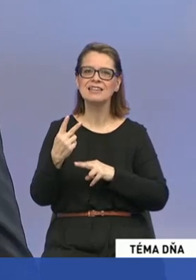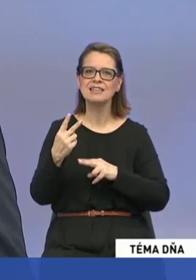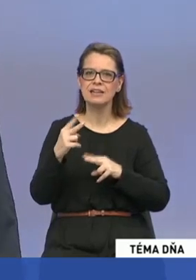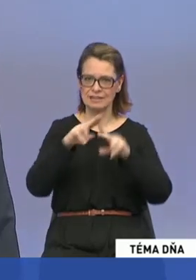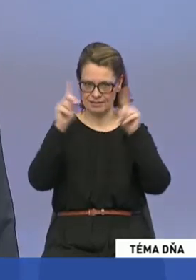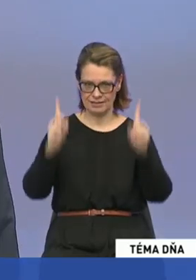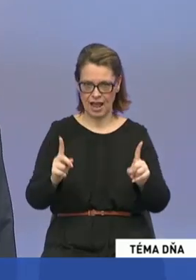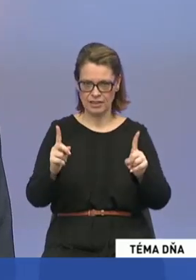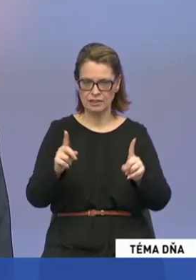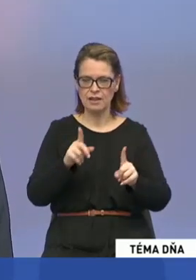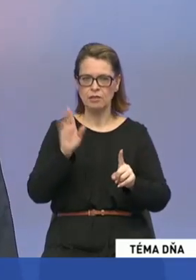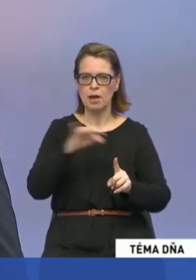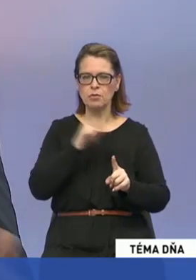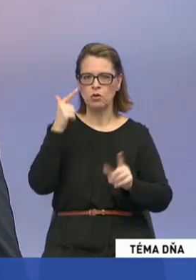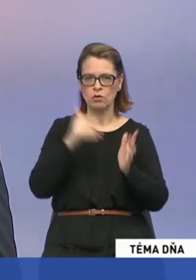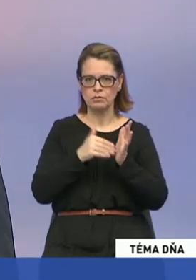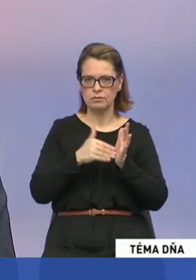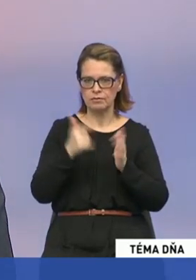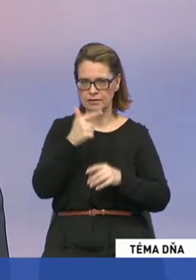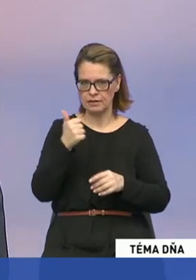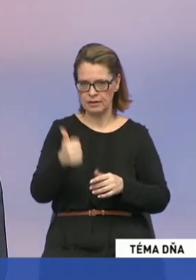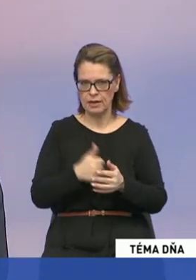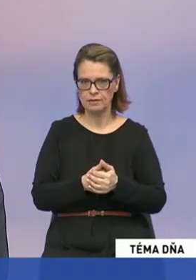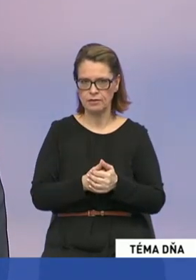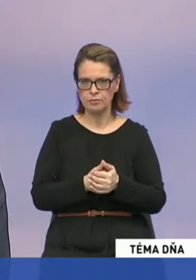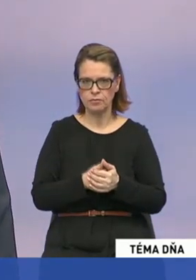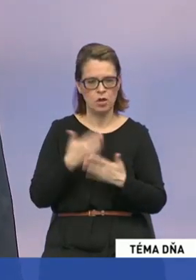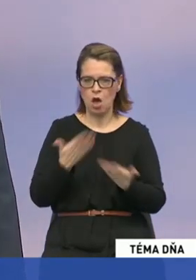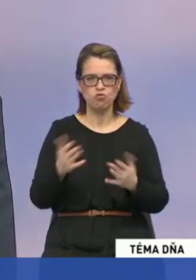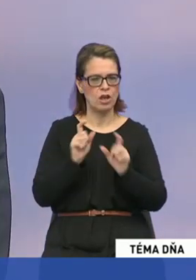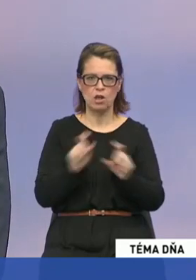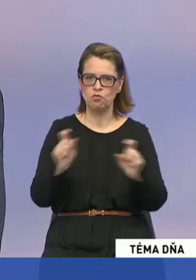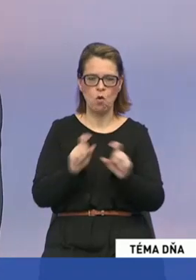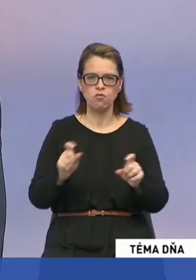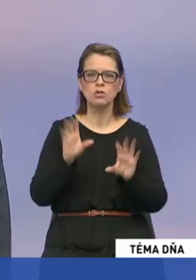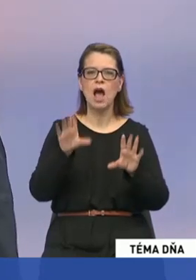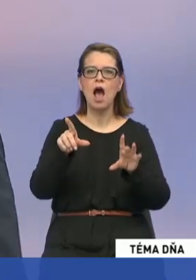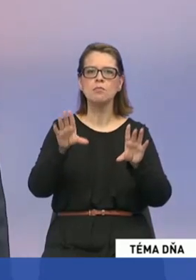ktorá má byť hotová v roku 2021 a potom naozaj už nie je žiaden dôvod na to, aby táto